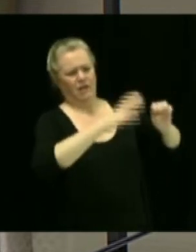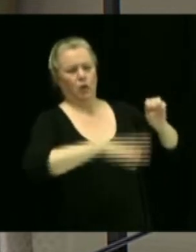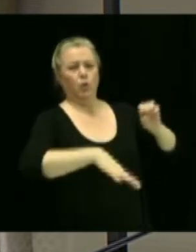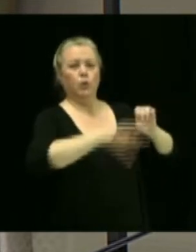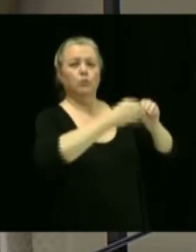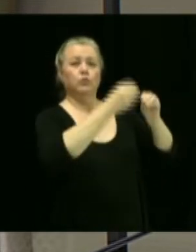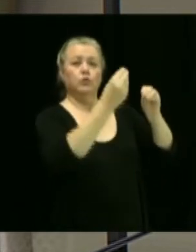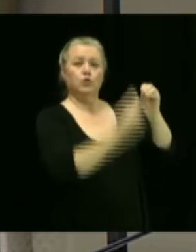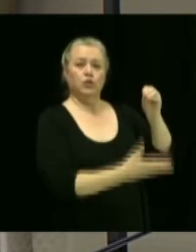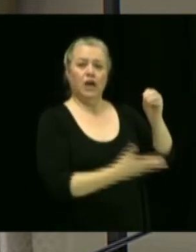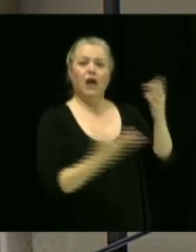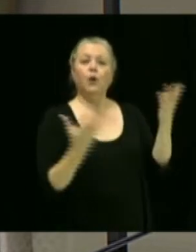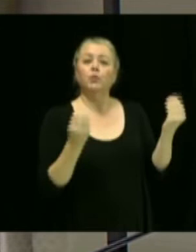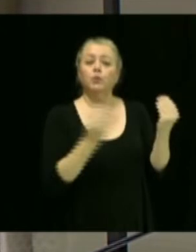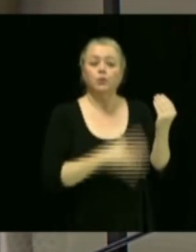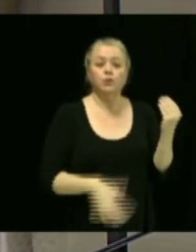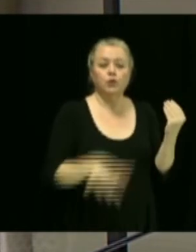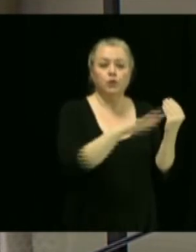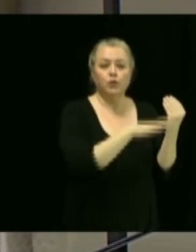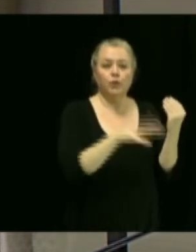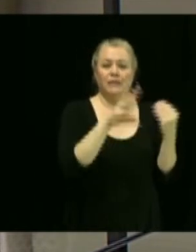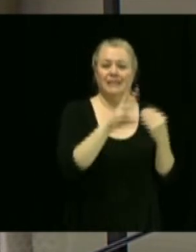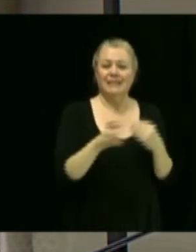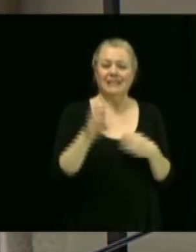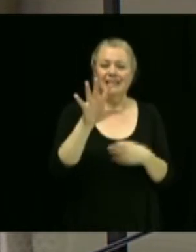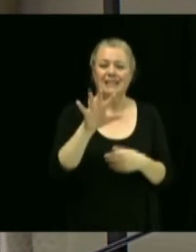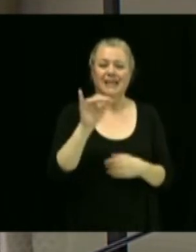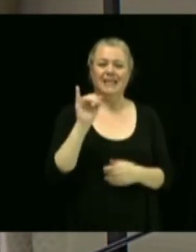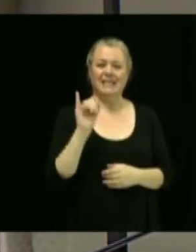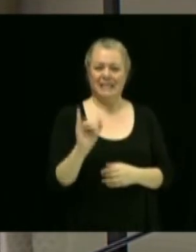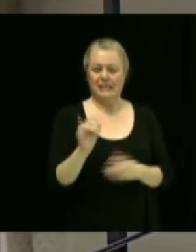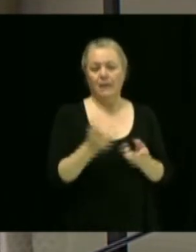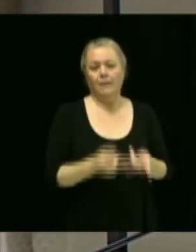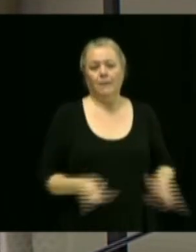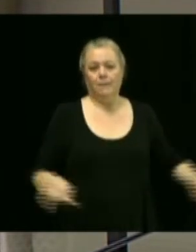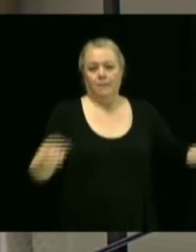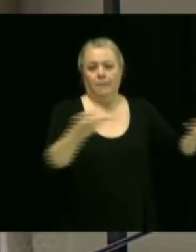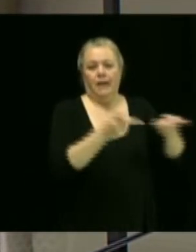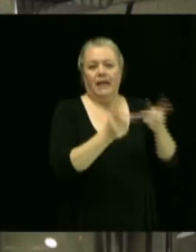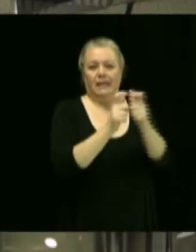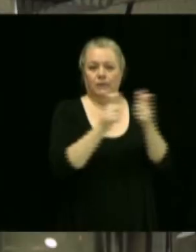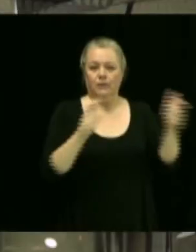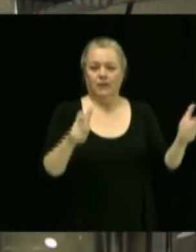605i. Alors, on parle ici du parc industriel P.A. Poirier.